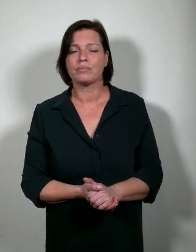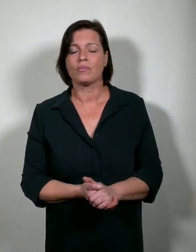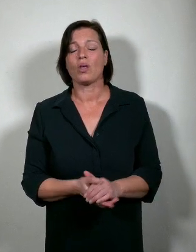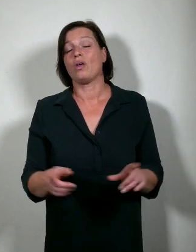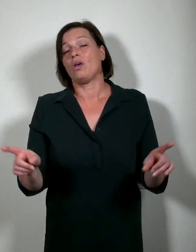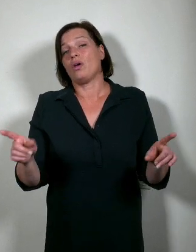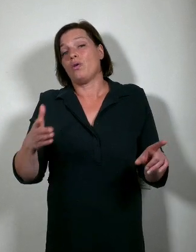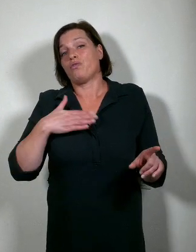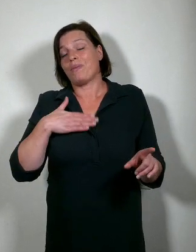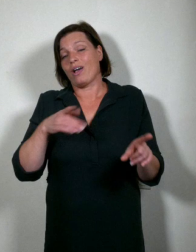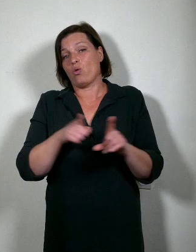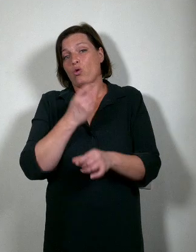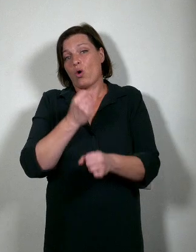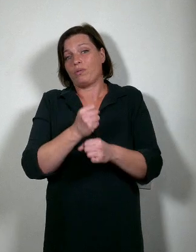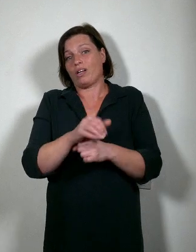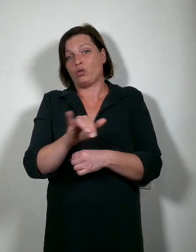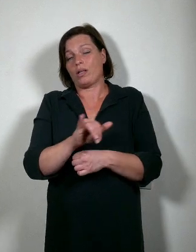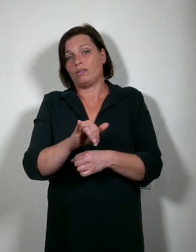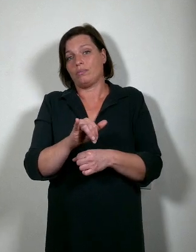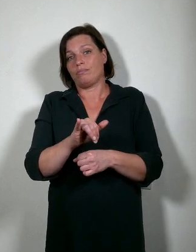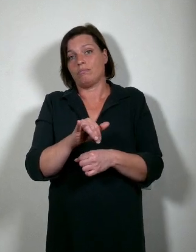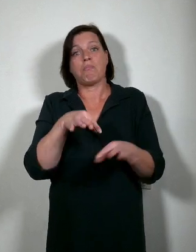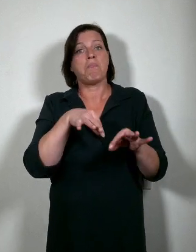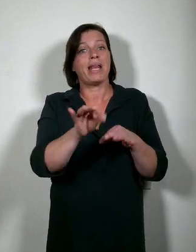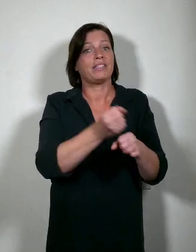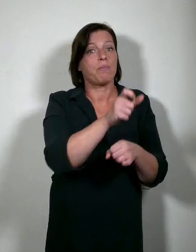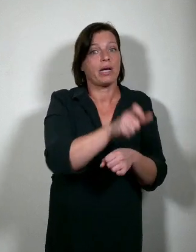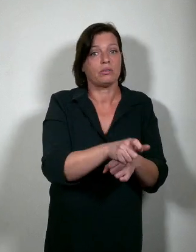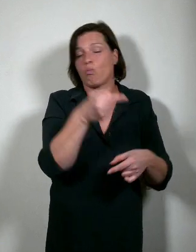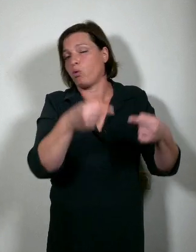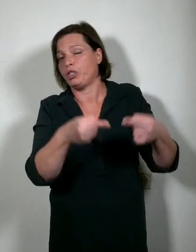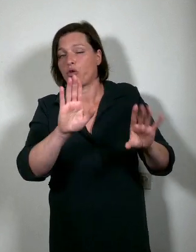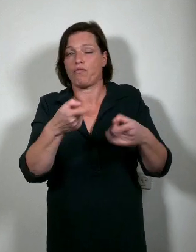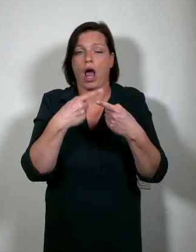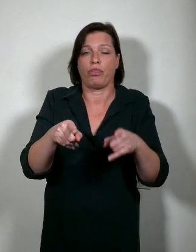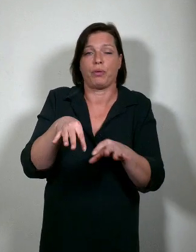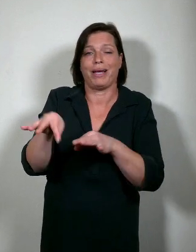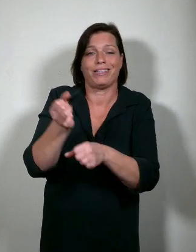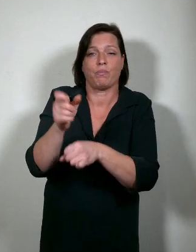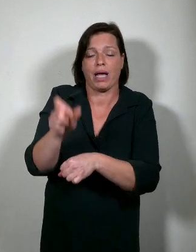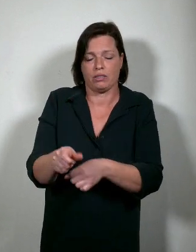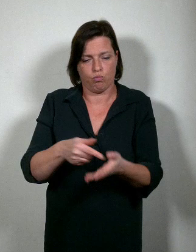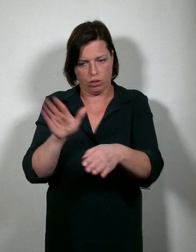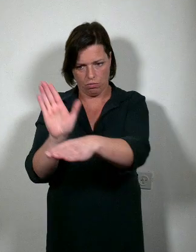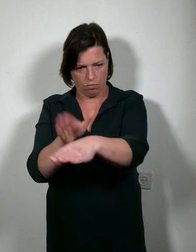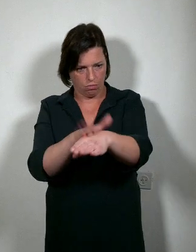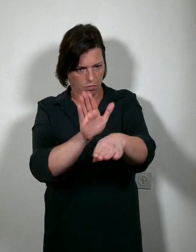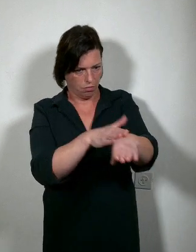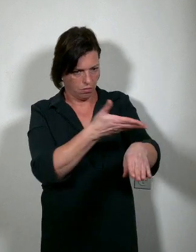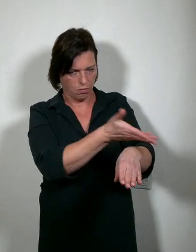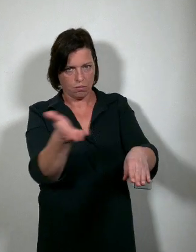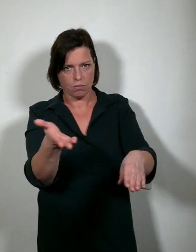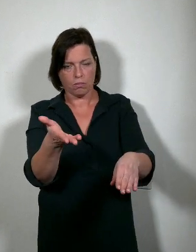onze opdracht behoort om beleidsmakers, politieken en anderen, te wijzen op het belang van